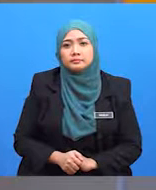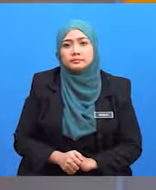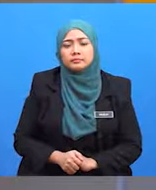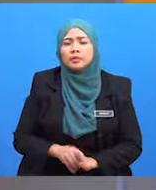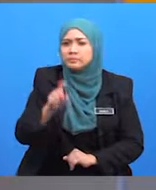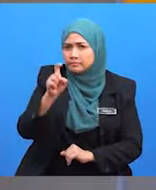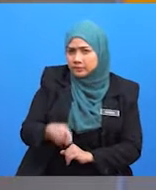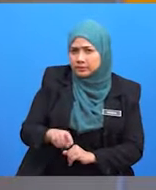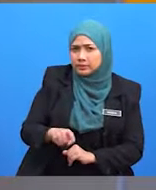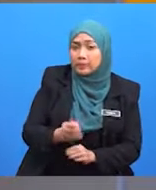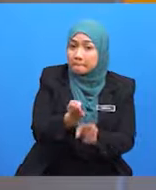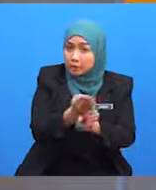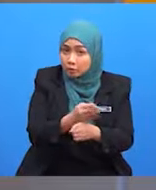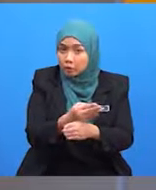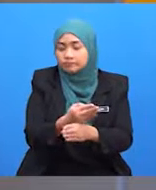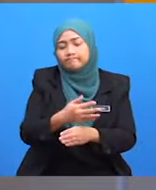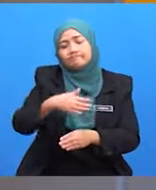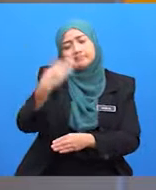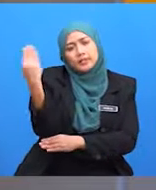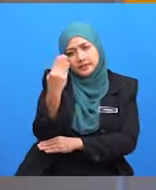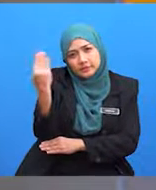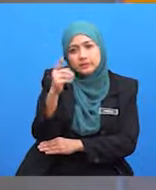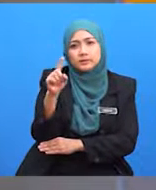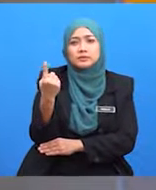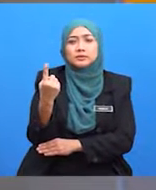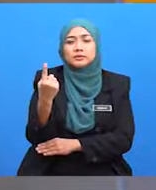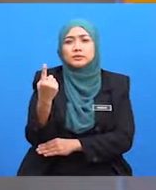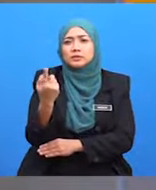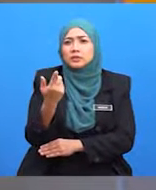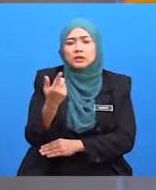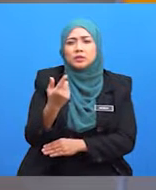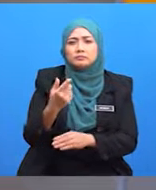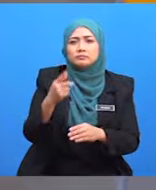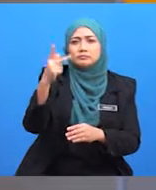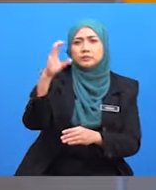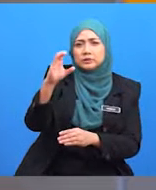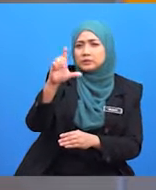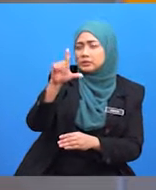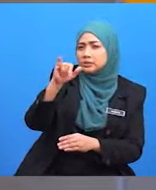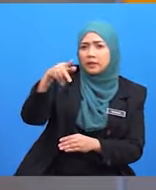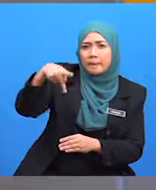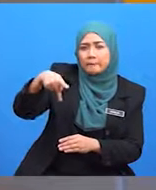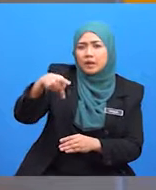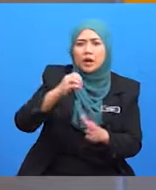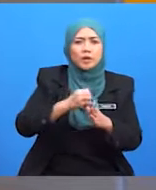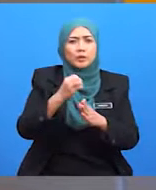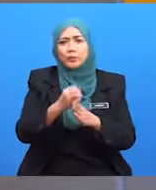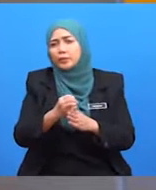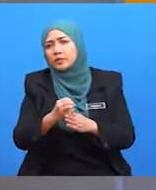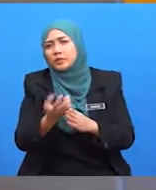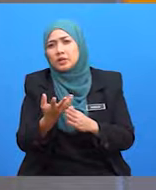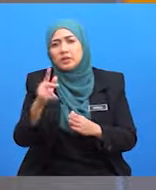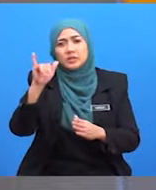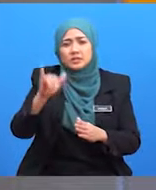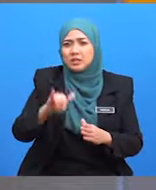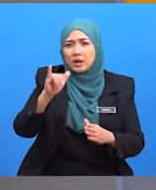Pastikan bentuknya sederhana. Elakkan menggunakan klip art, simbol atau icon popular kerana ianya mudah